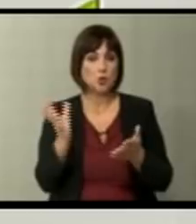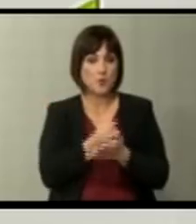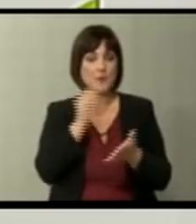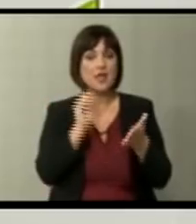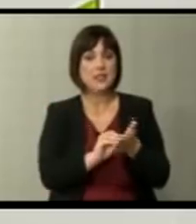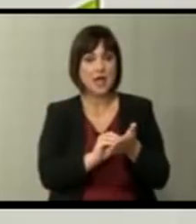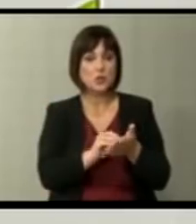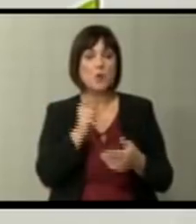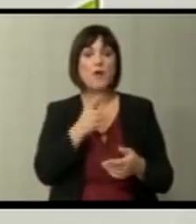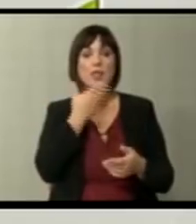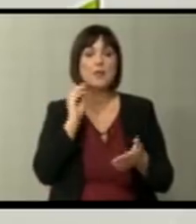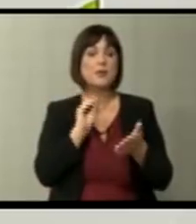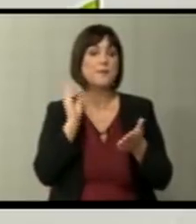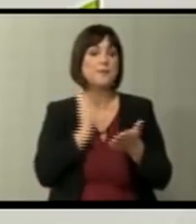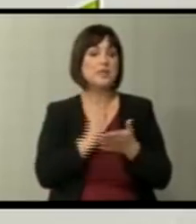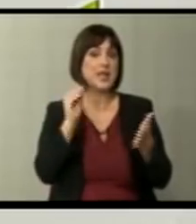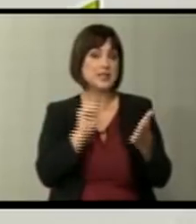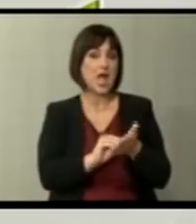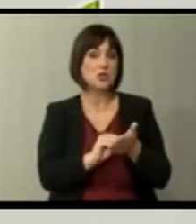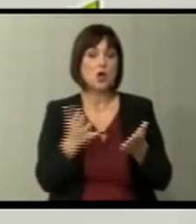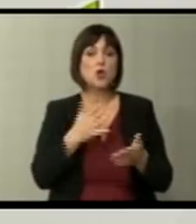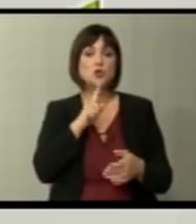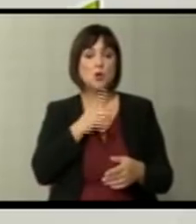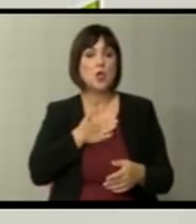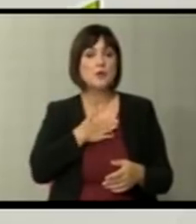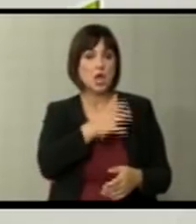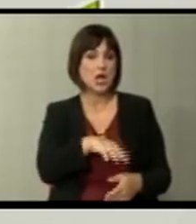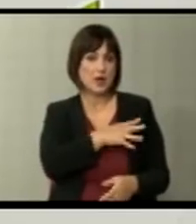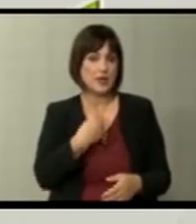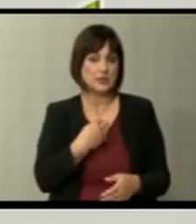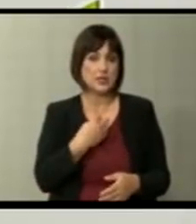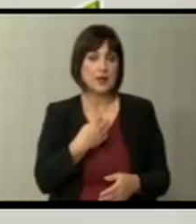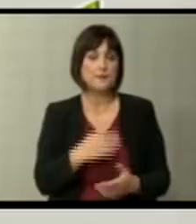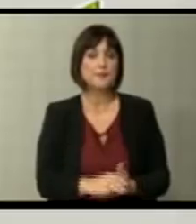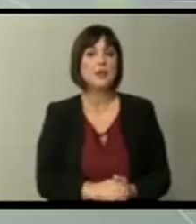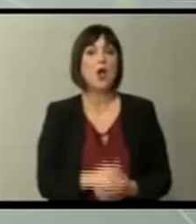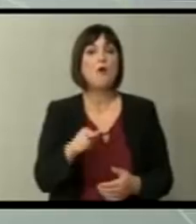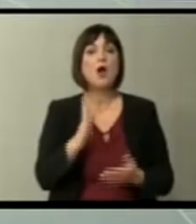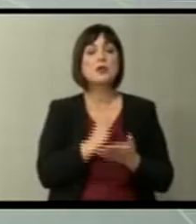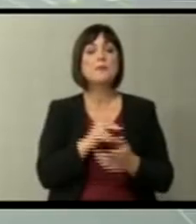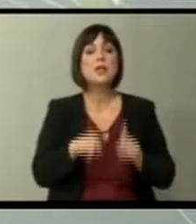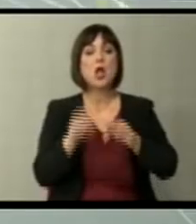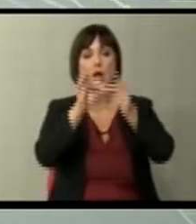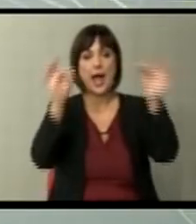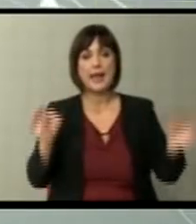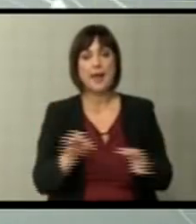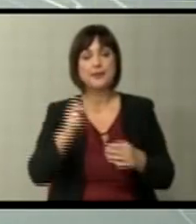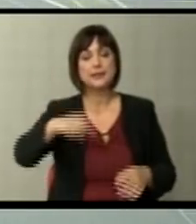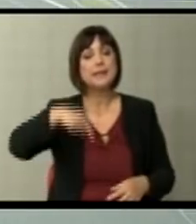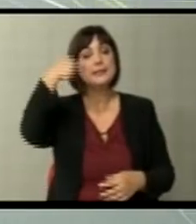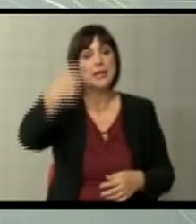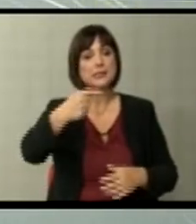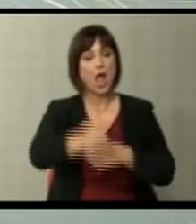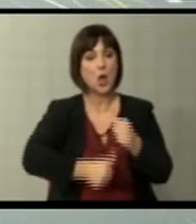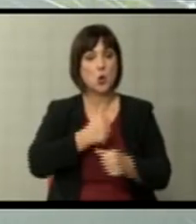датум, тој датум нема да биде датум како што го имаше Европска. Да, тоа ќе биде во некаква рамка за следната година,